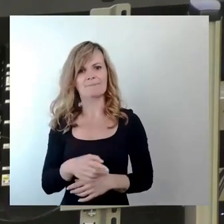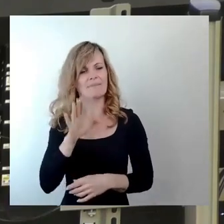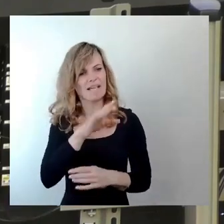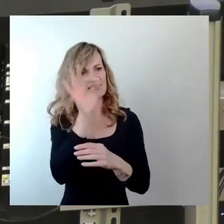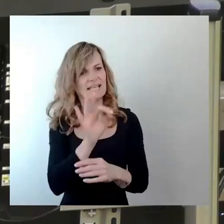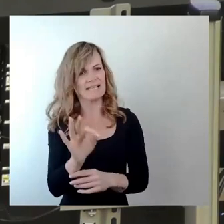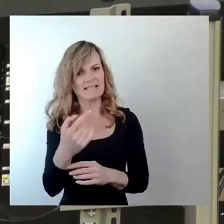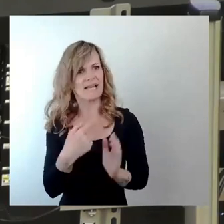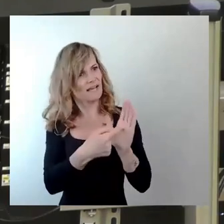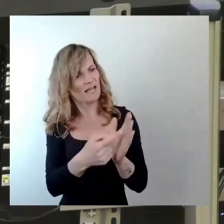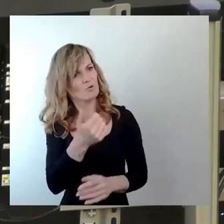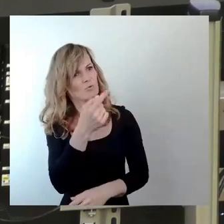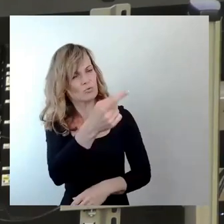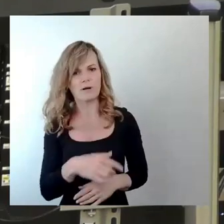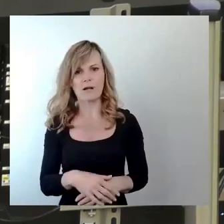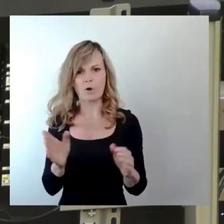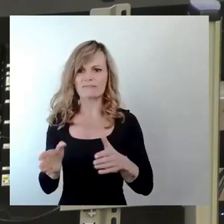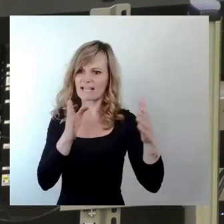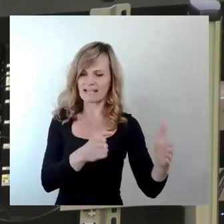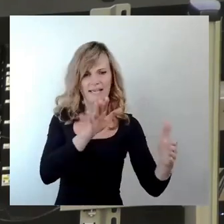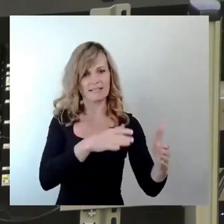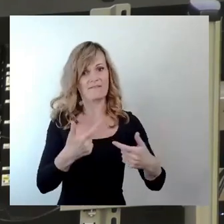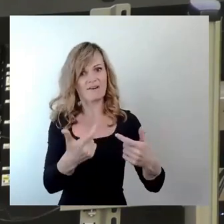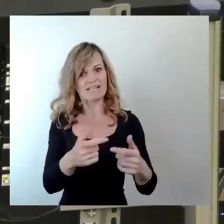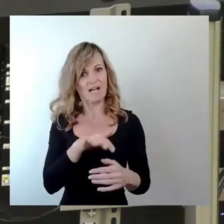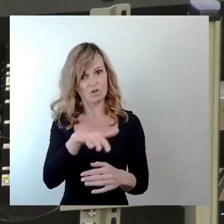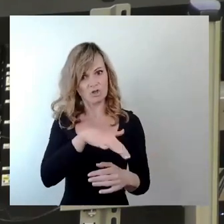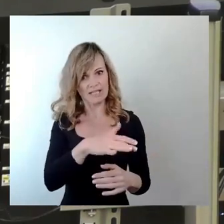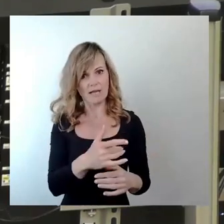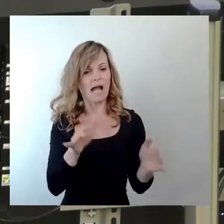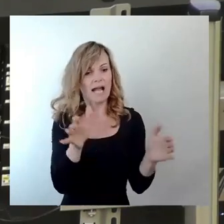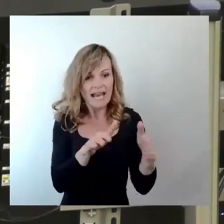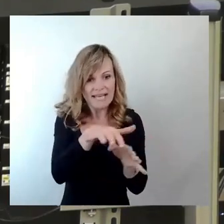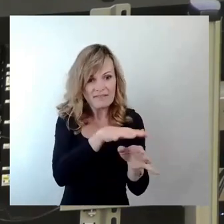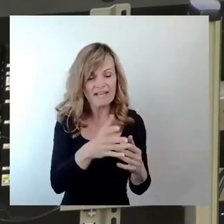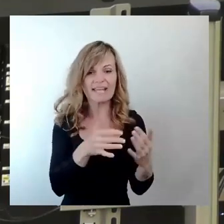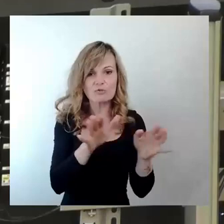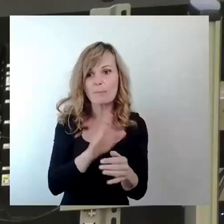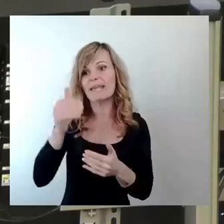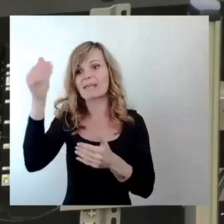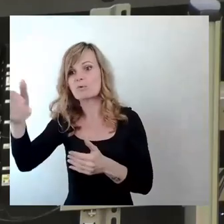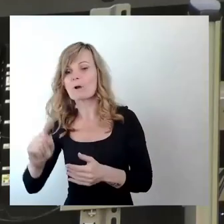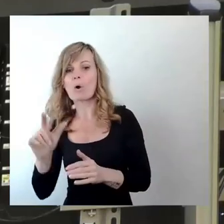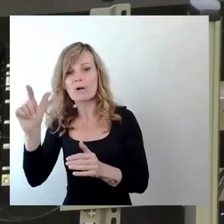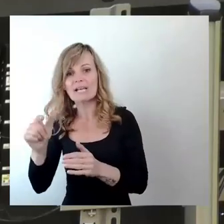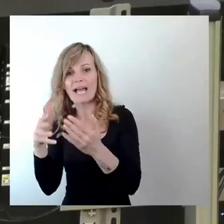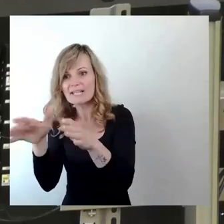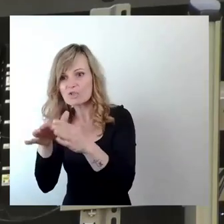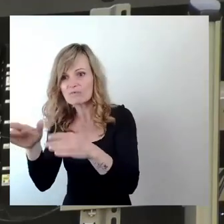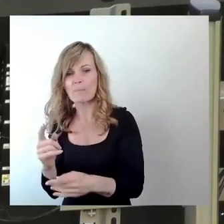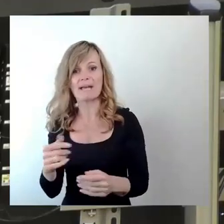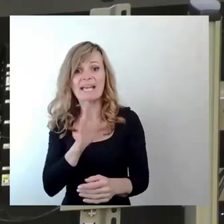super, dann haben wir halt auf der Seite, wo die Wasserskianlage fährt, eine kleine Fläche zum Schwimmen. Und gegenüber halt auch noch eine reicht, doch ist doch prima.